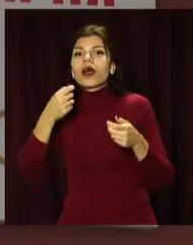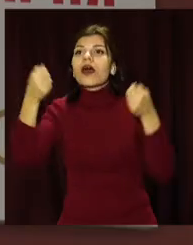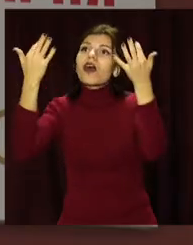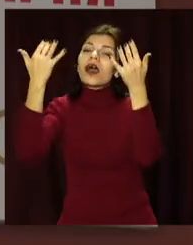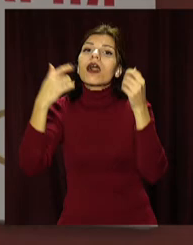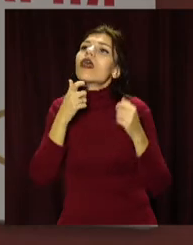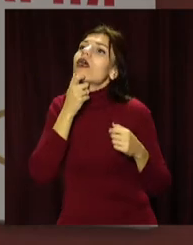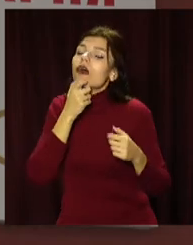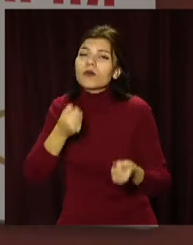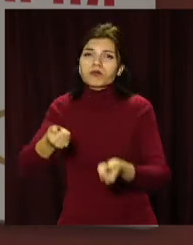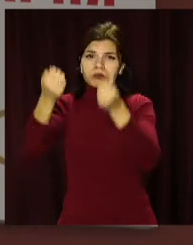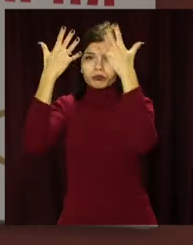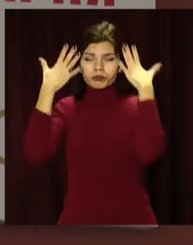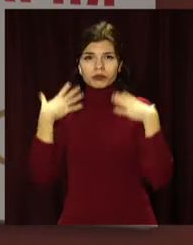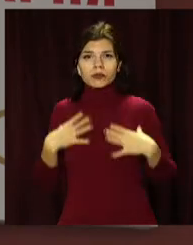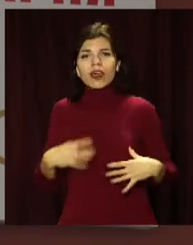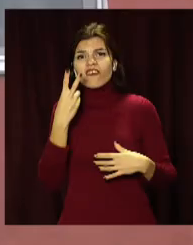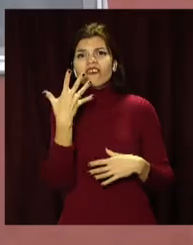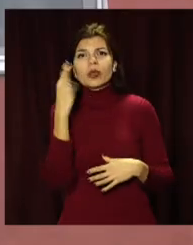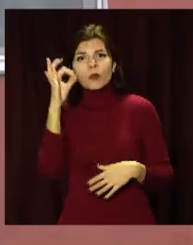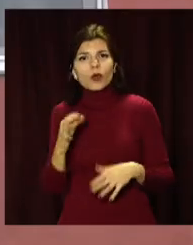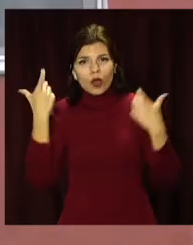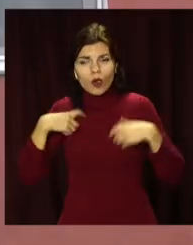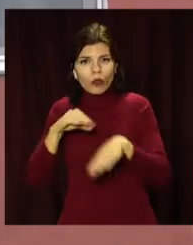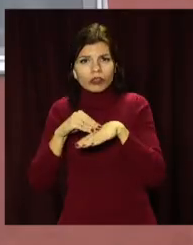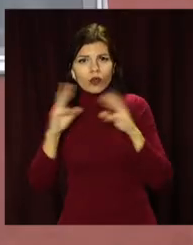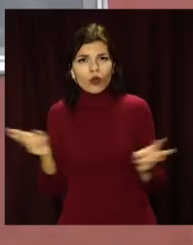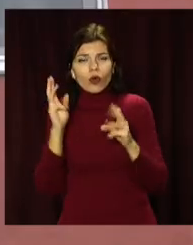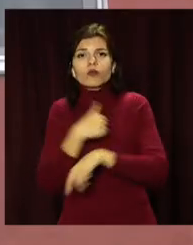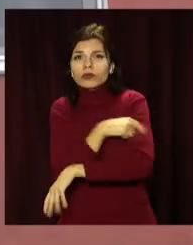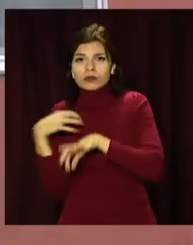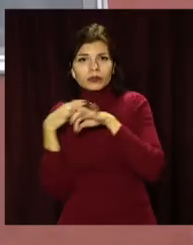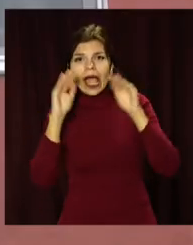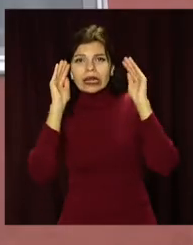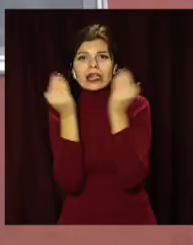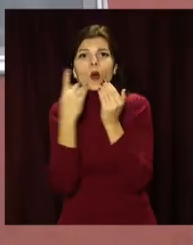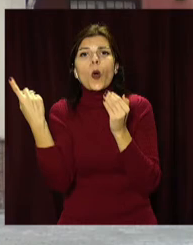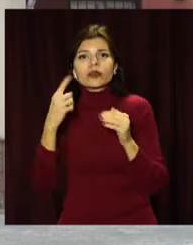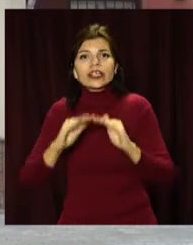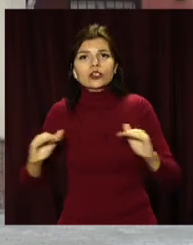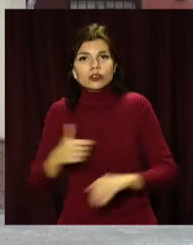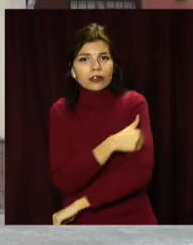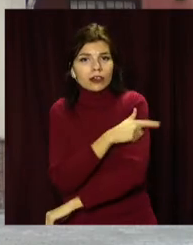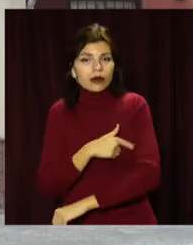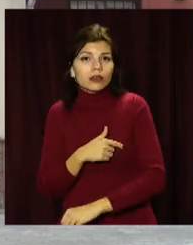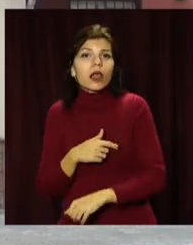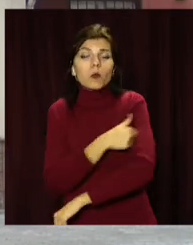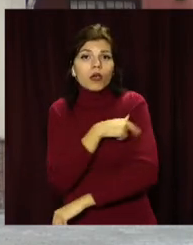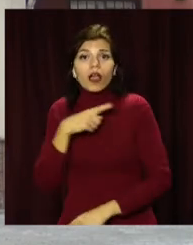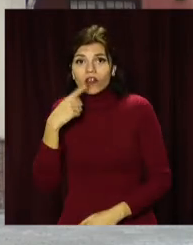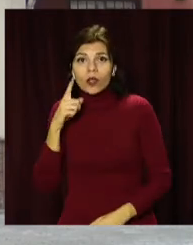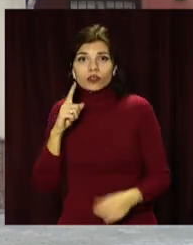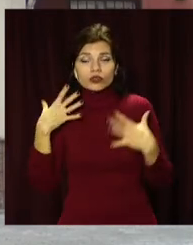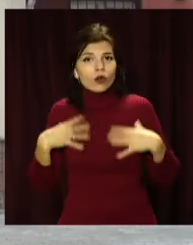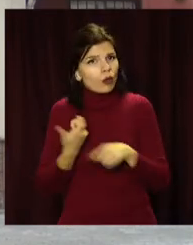Як наслідок у малюка – опіки 25% тіла. Дитину терміново доставили в реанімацію обласної дитячої лікарні. Медики кажуть,